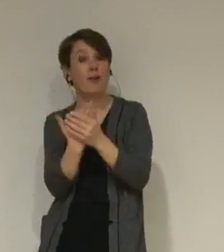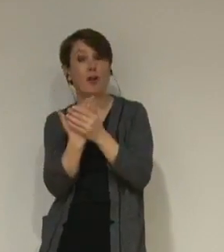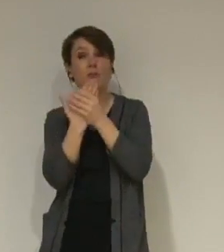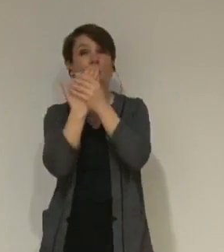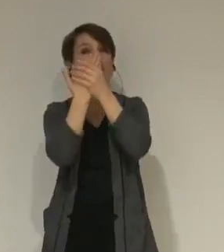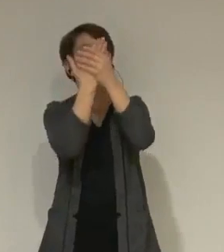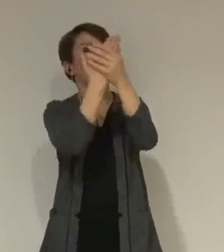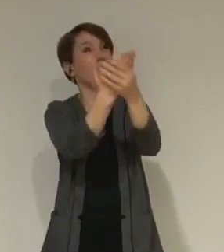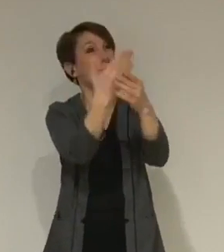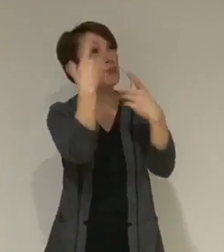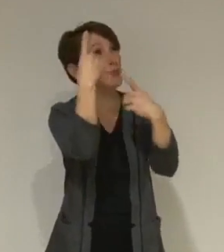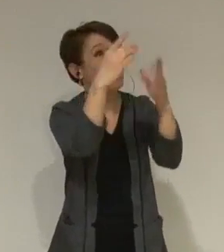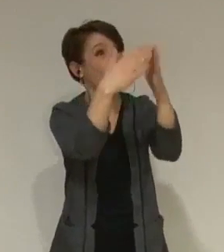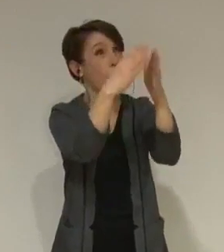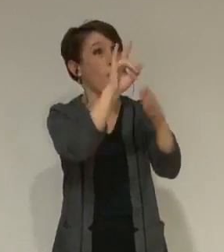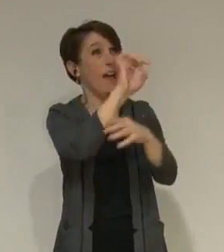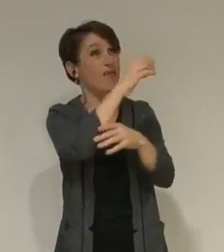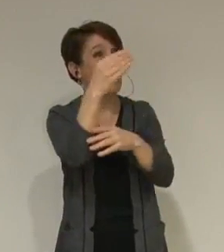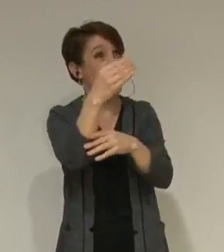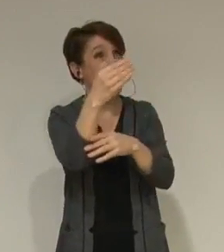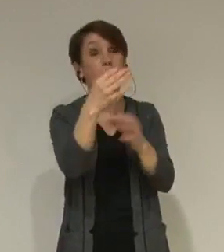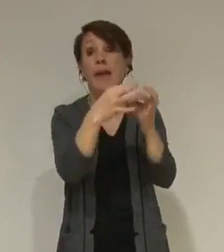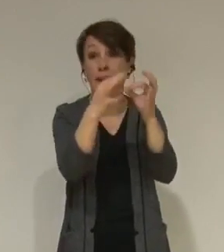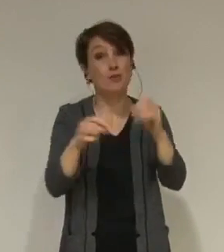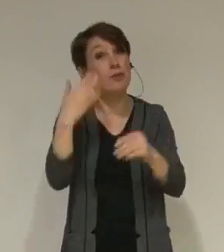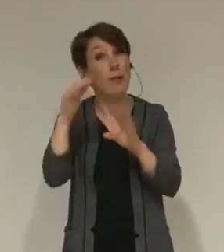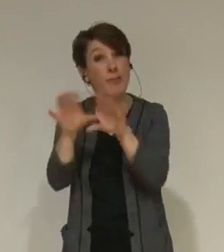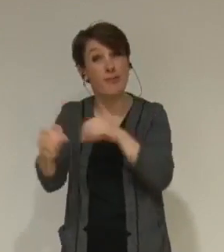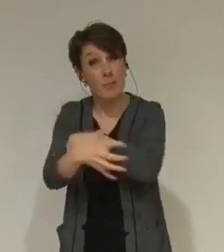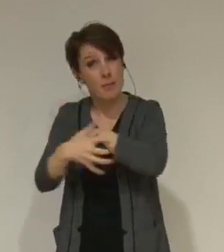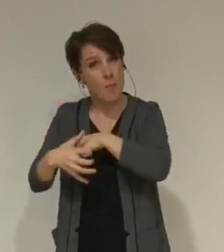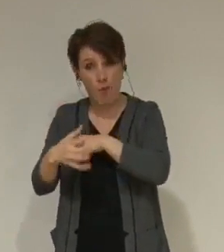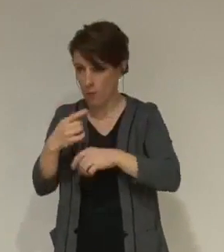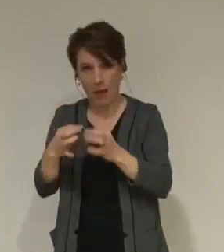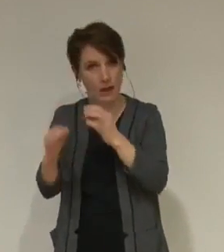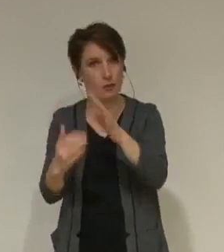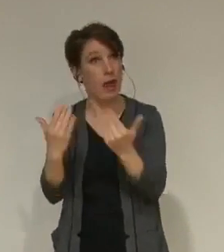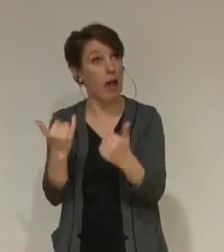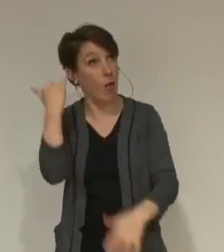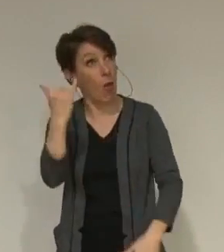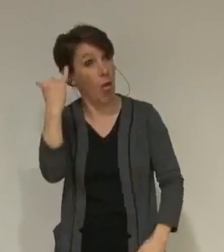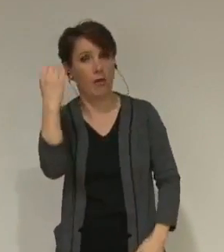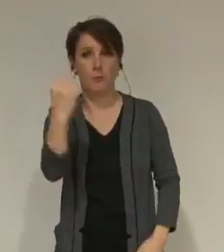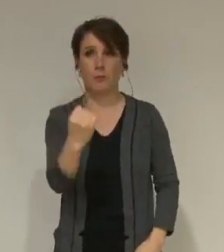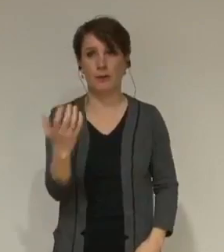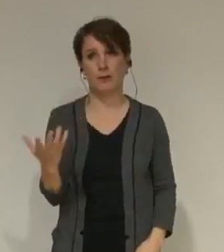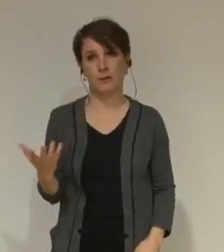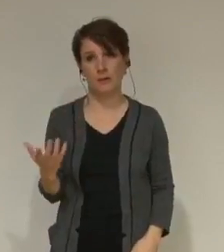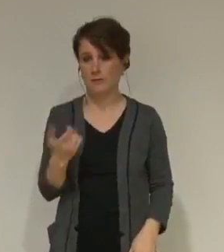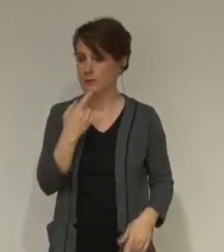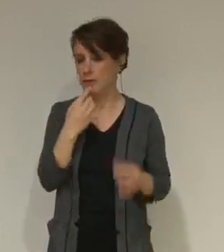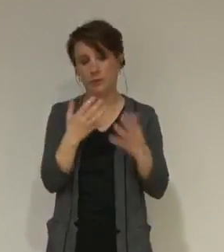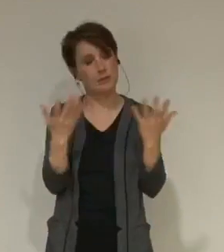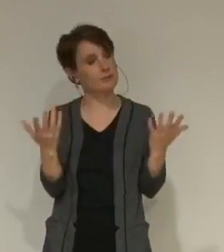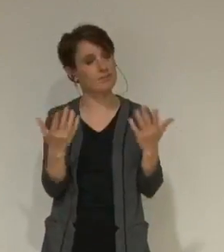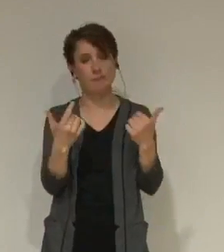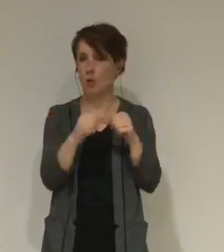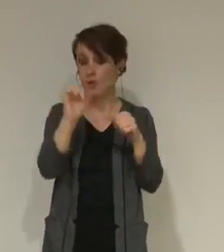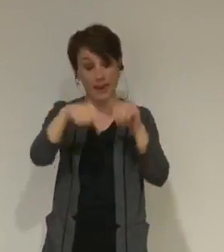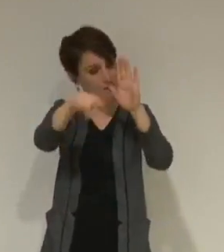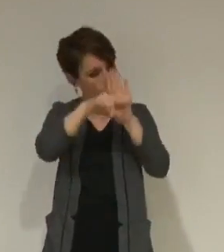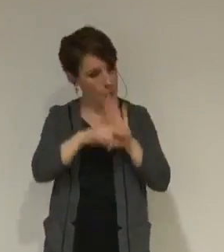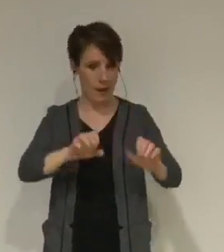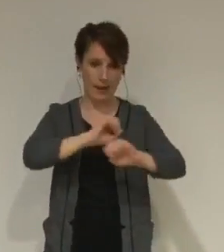flèble pour le niveau de revenu les plus bas. Il faut donc plus de transparence et de facilité d'accès